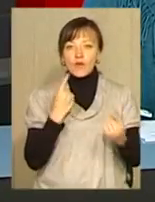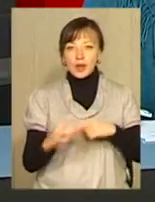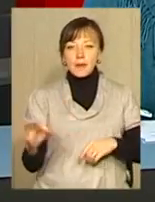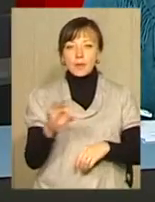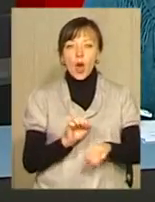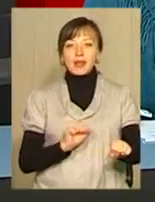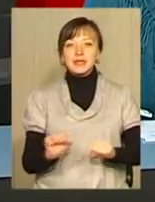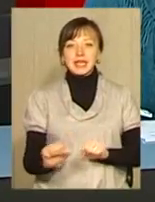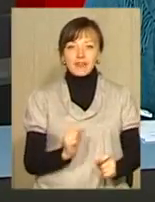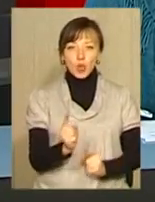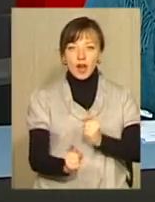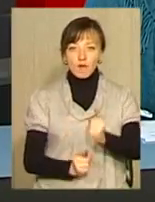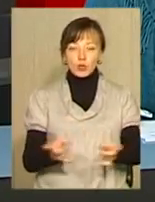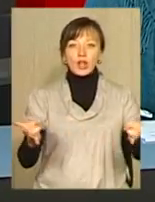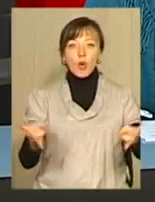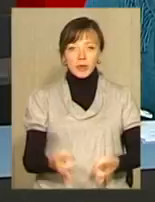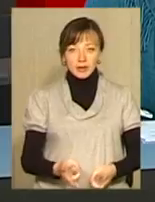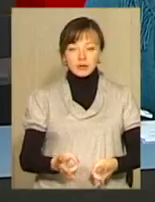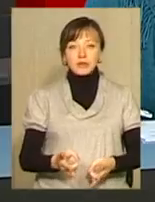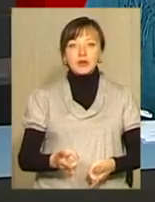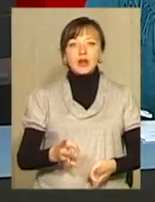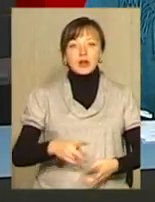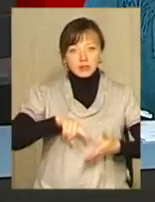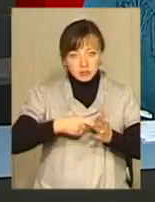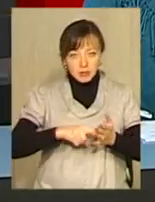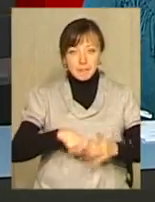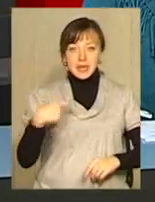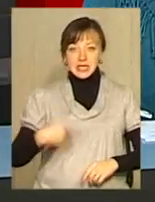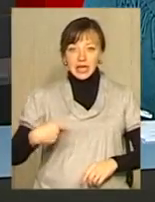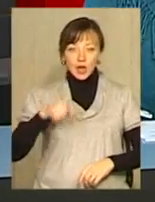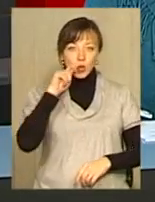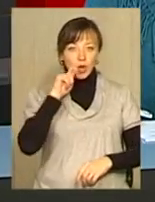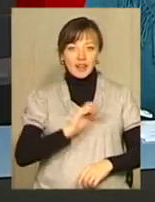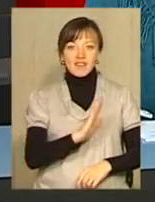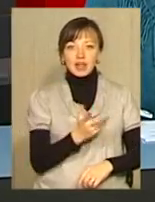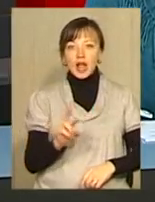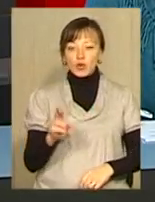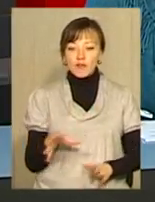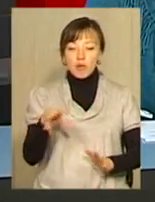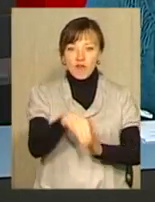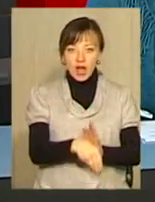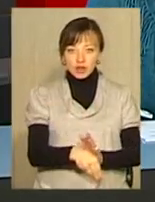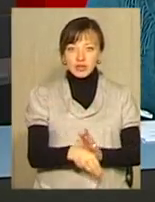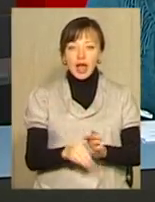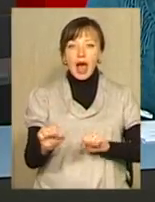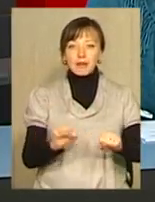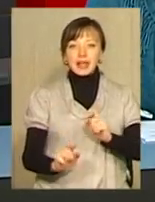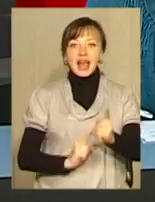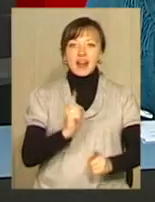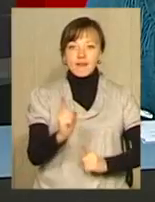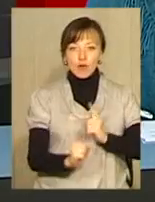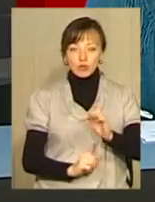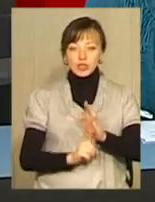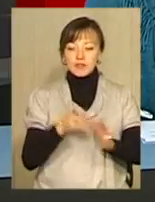про адміністративну реформу. На її необхідності, нагадаємо, наголошує президент України Віктор Янукович. Впроваджувати адмінреформу глава держави розпочав з